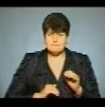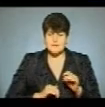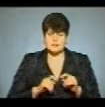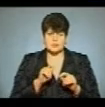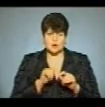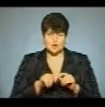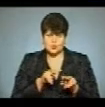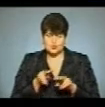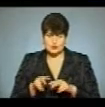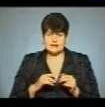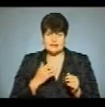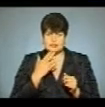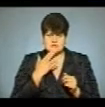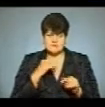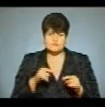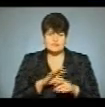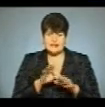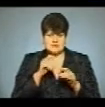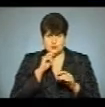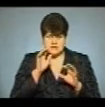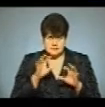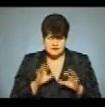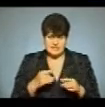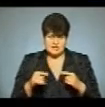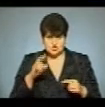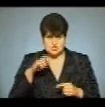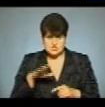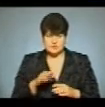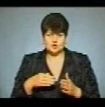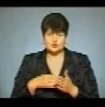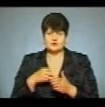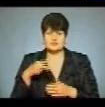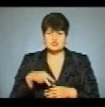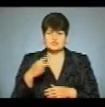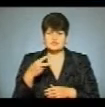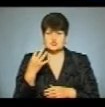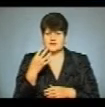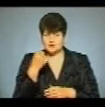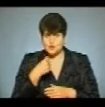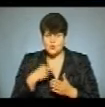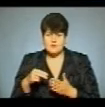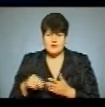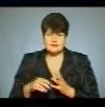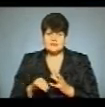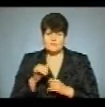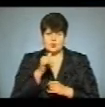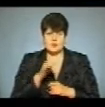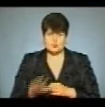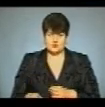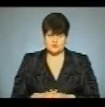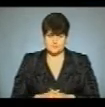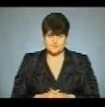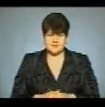підприємства, створені не за українськими законами та інші держави. До 2024 року купувати землю не можуть.